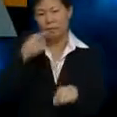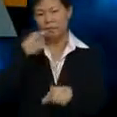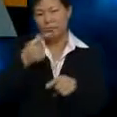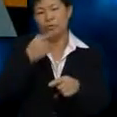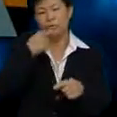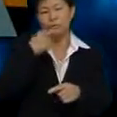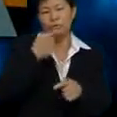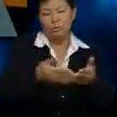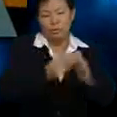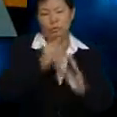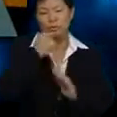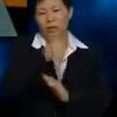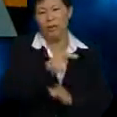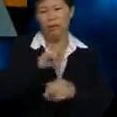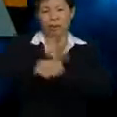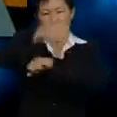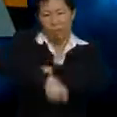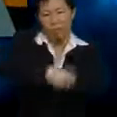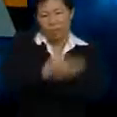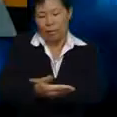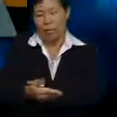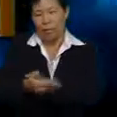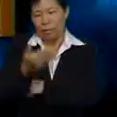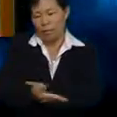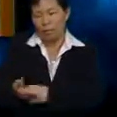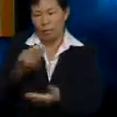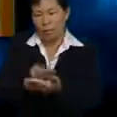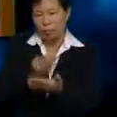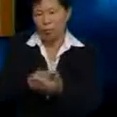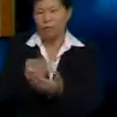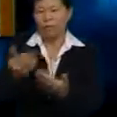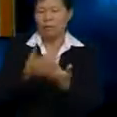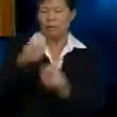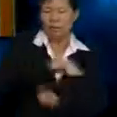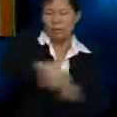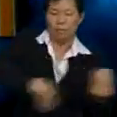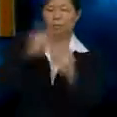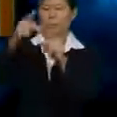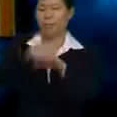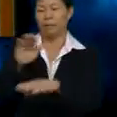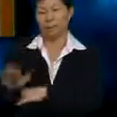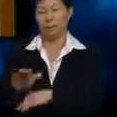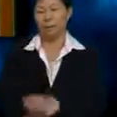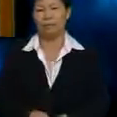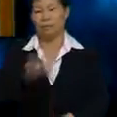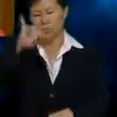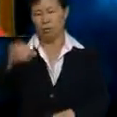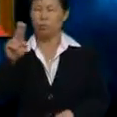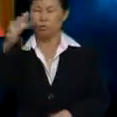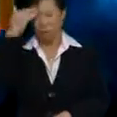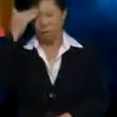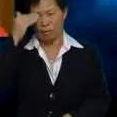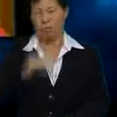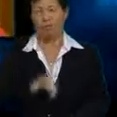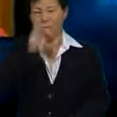Umi kuasa ibn Abah Supaya harta arwah abah Senang mempindah pada dia kan Bukan Julia tak tahu Tapi